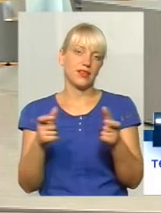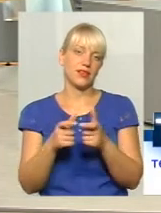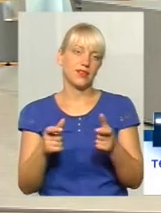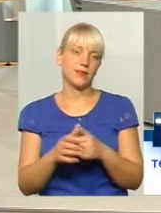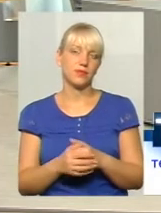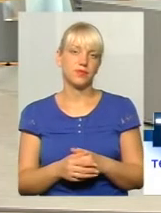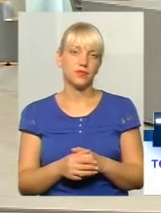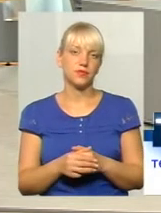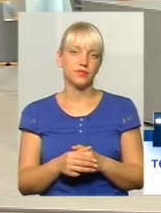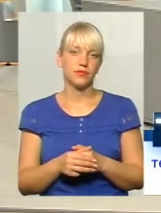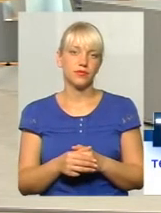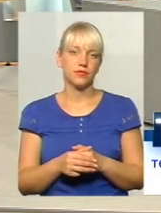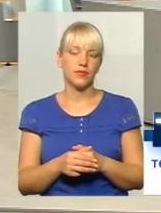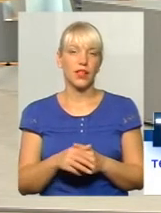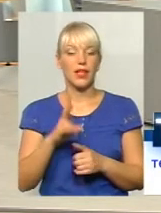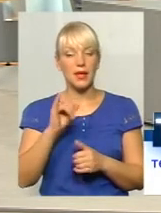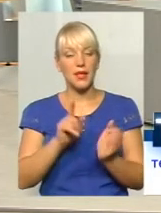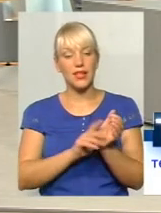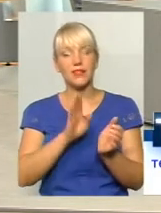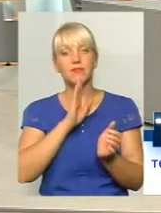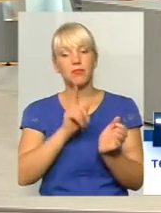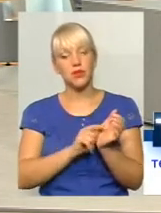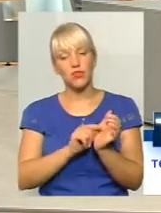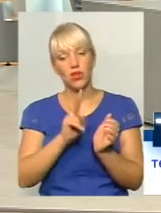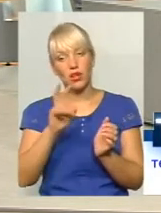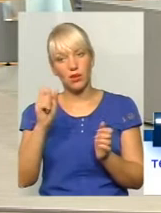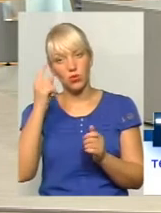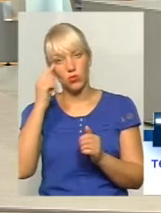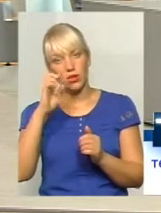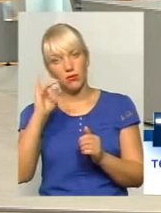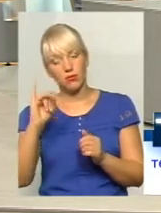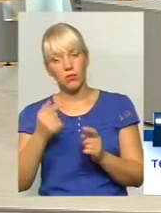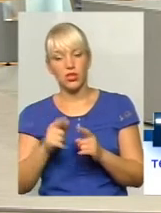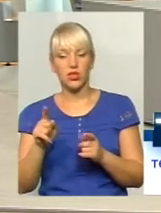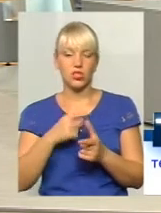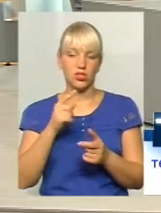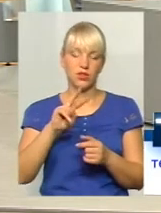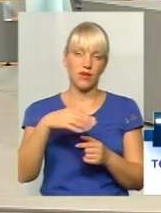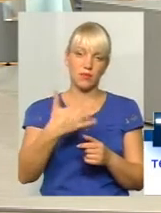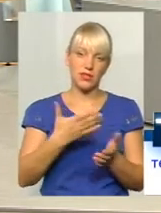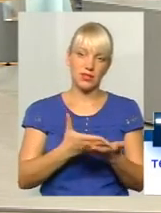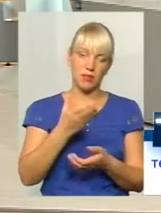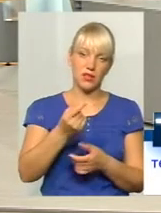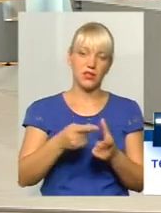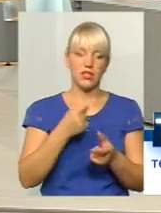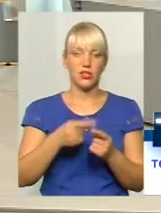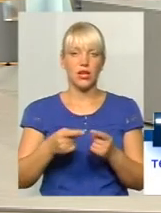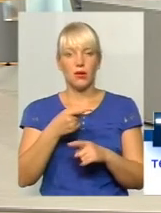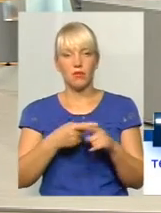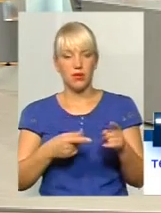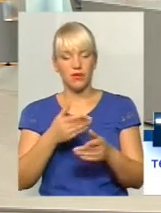обрадула пенсіона, чи їй 2,50 заплатити, чи не їй купити півмуханки хліба. А ми її за ці ці людини.